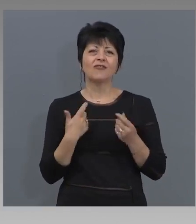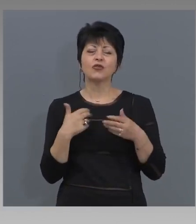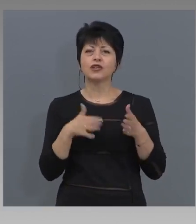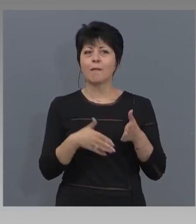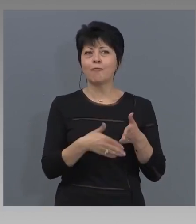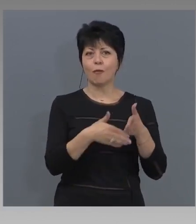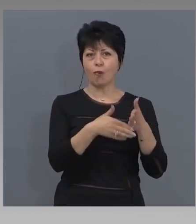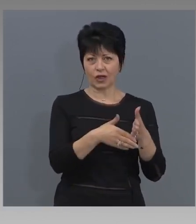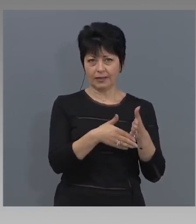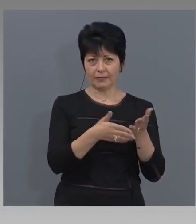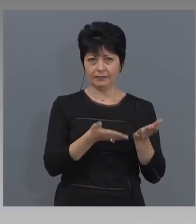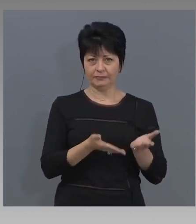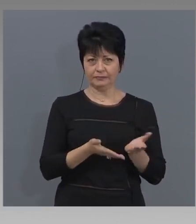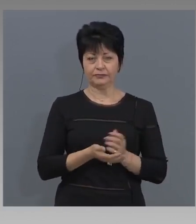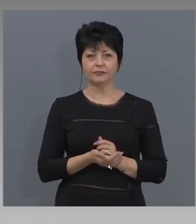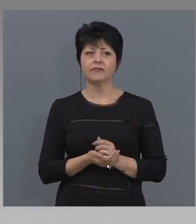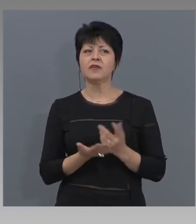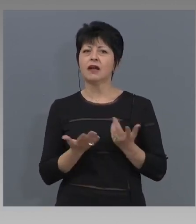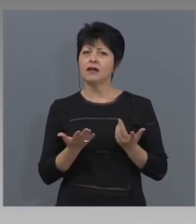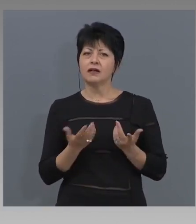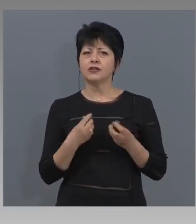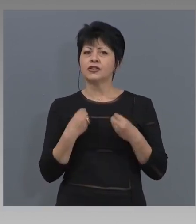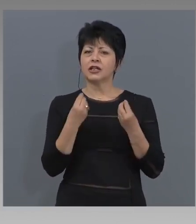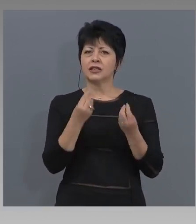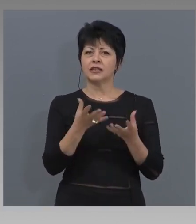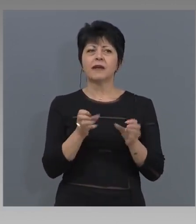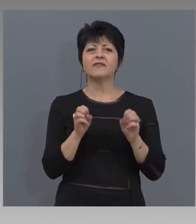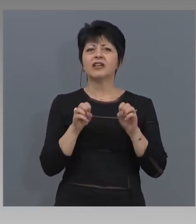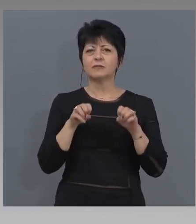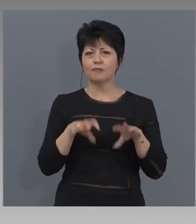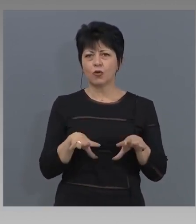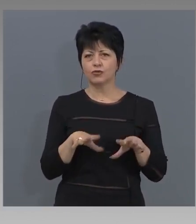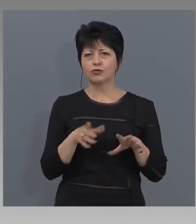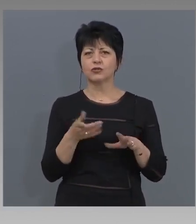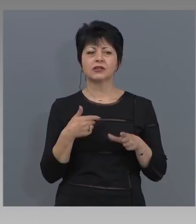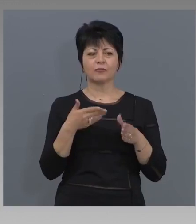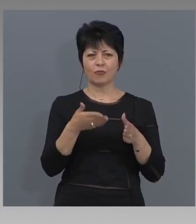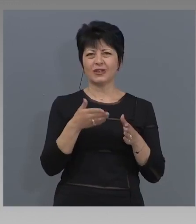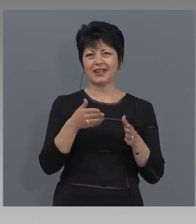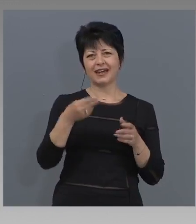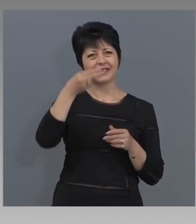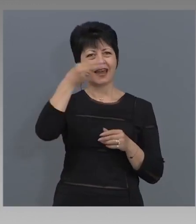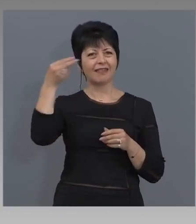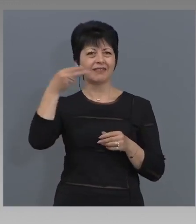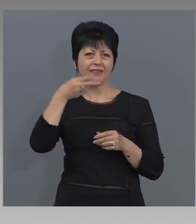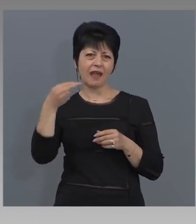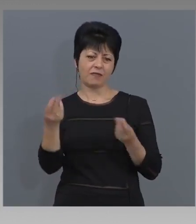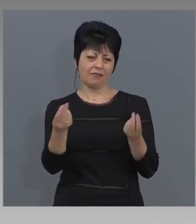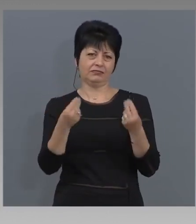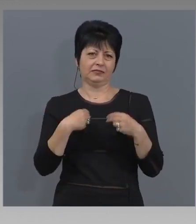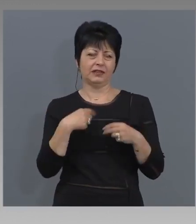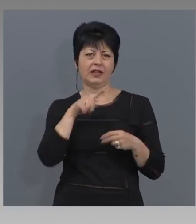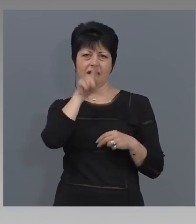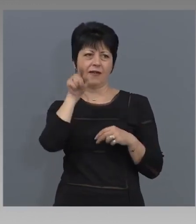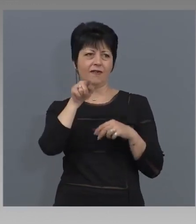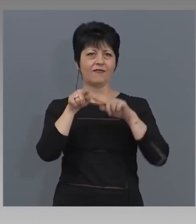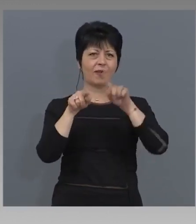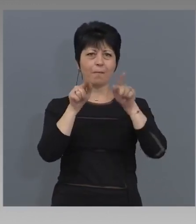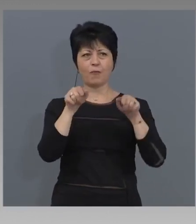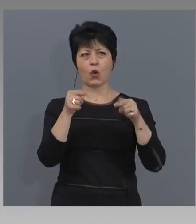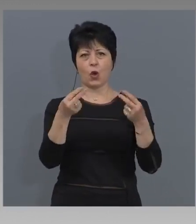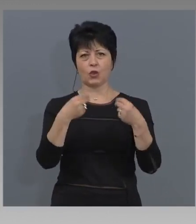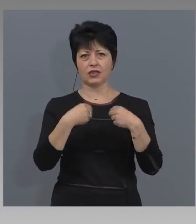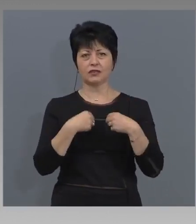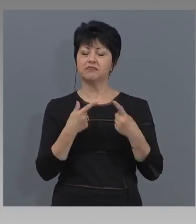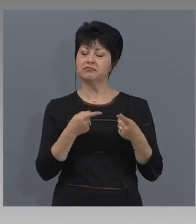помогнеме и съответно ще дадем възможност под тази тема да ни зададете въпроси, тъй като пред мисля, че